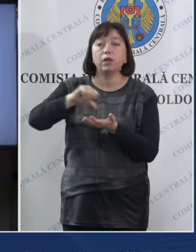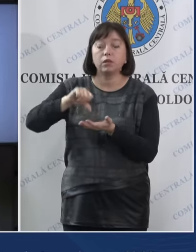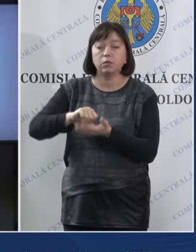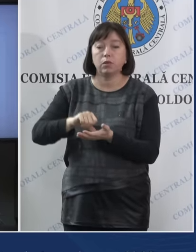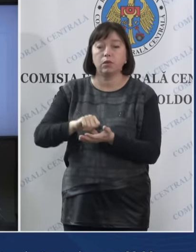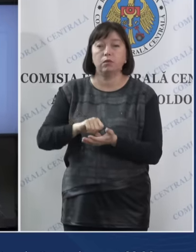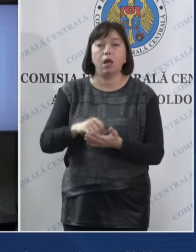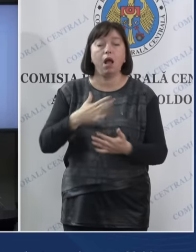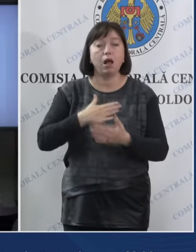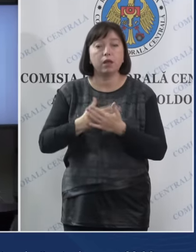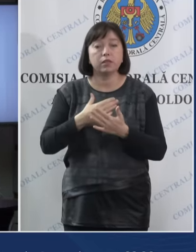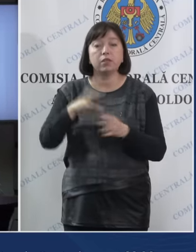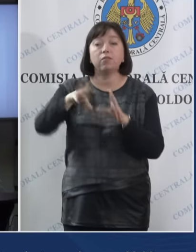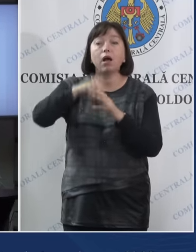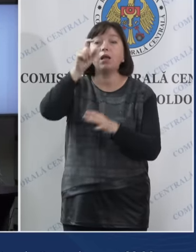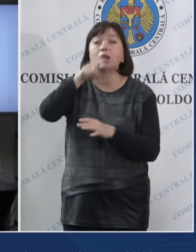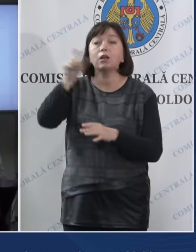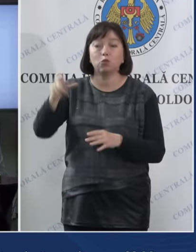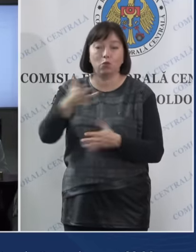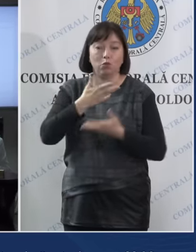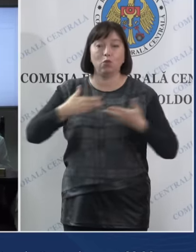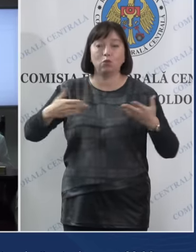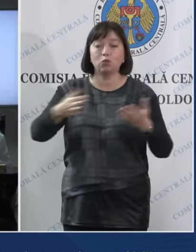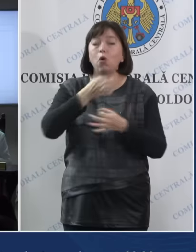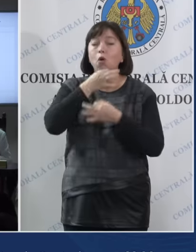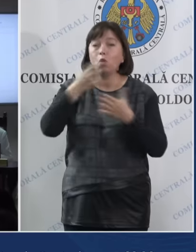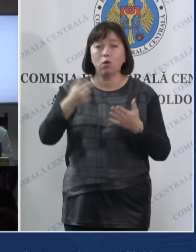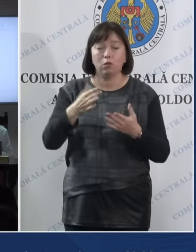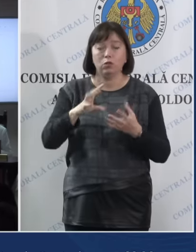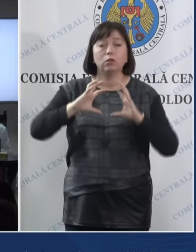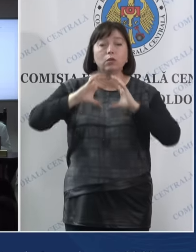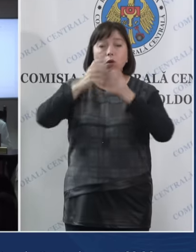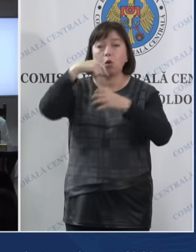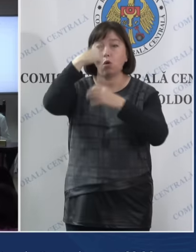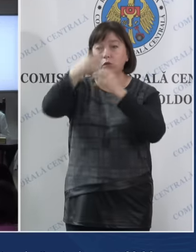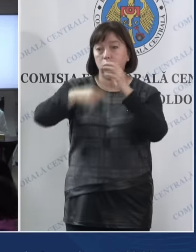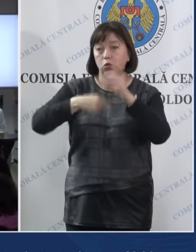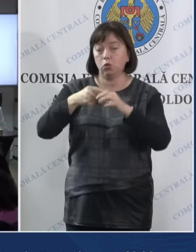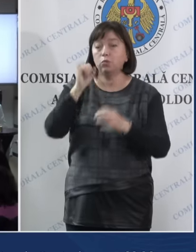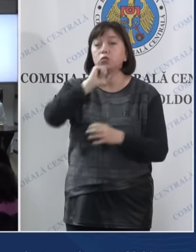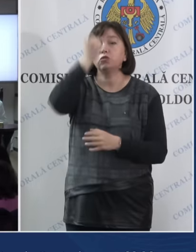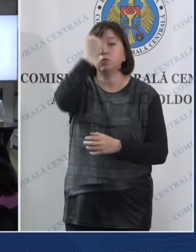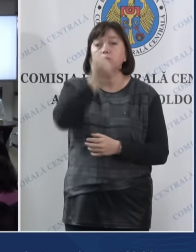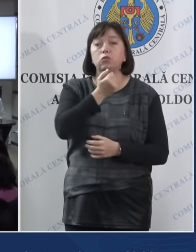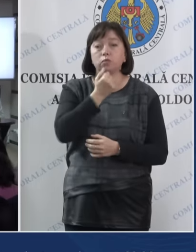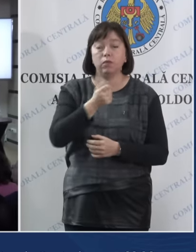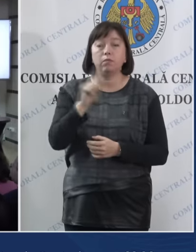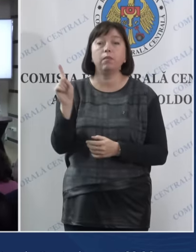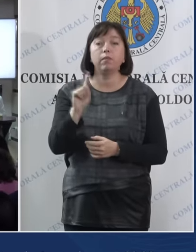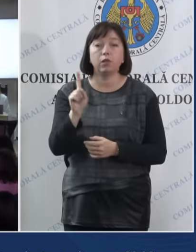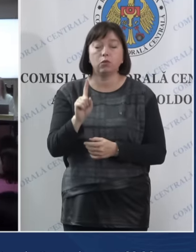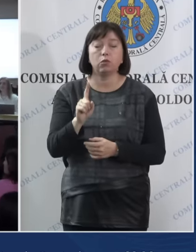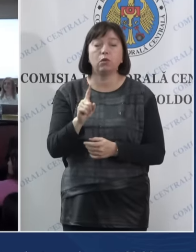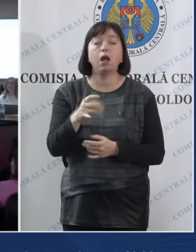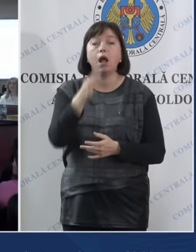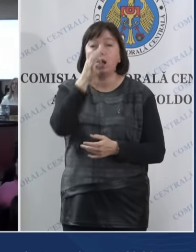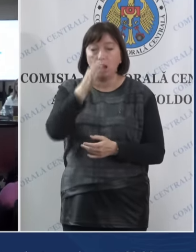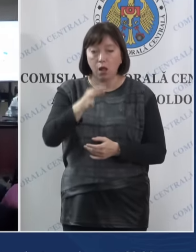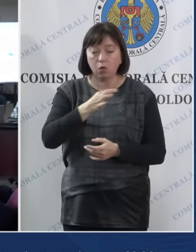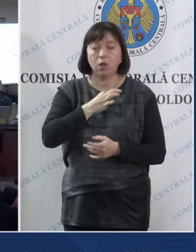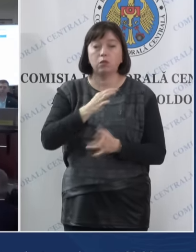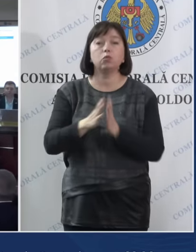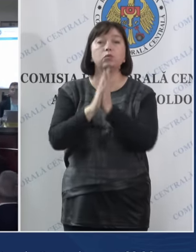activă a alegăturilor noștri din orice colț al lumii și le mulțumim pentru că au răspuns